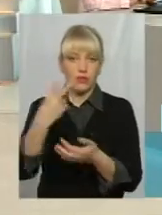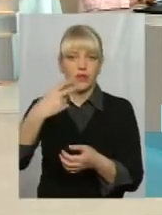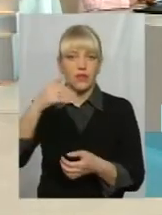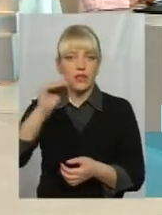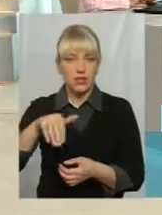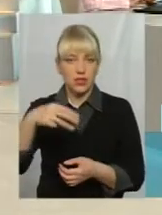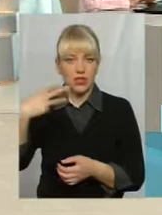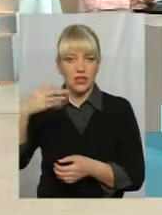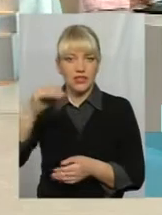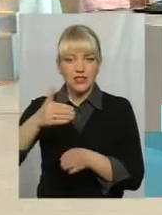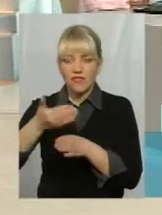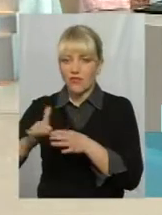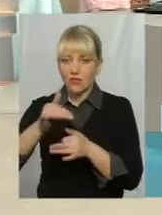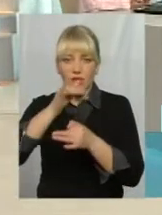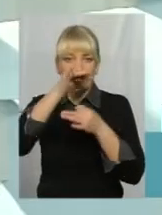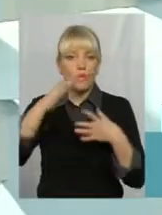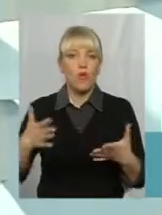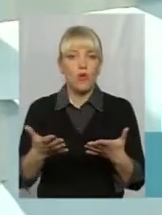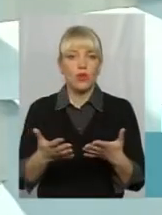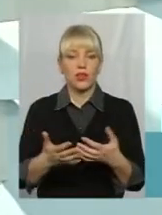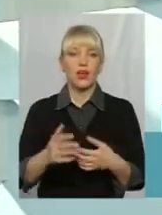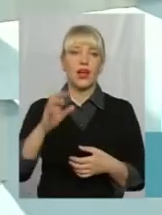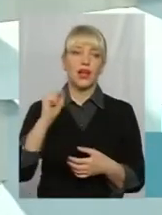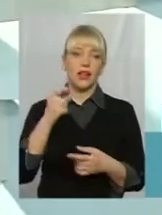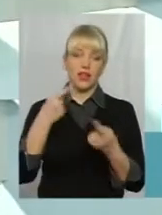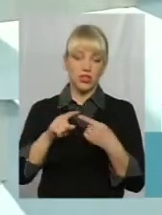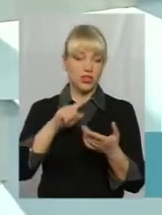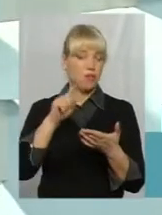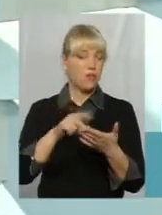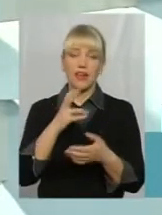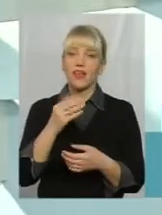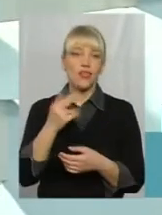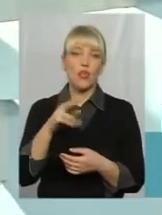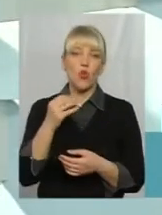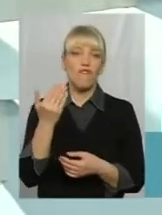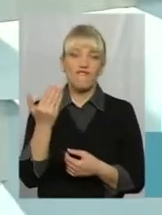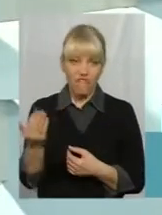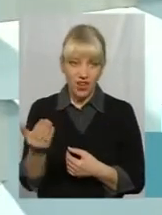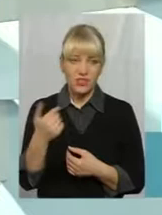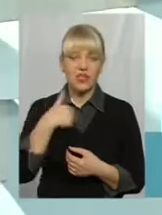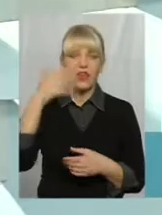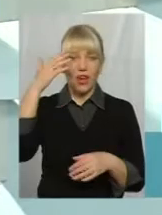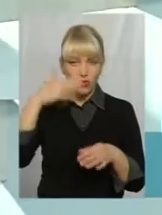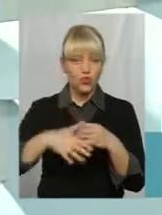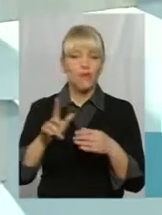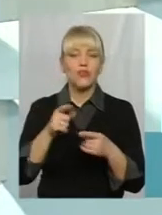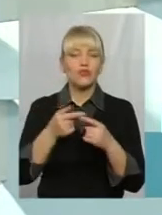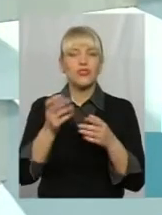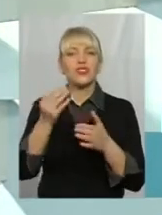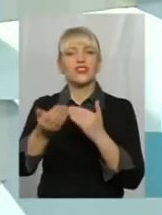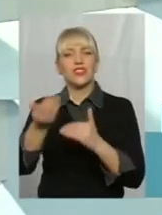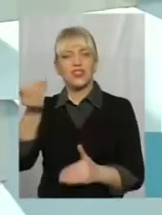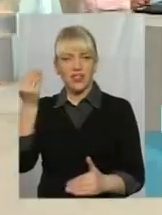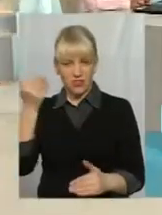Вони не могли його фізично зробити. Інше питання не до вас. Я розумію, що це було зроблено далеко за вас і навіть до ваших, можливо,